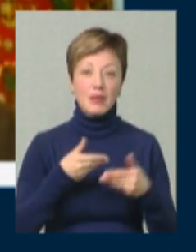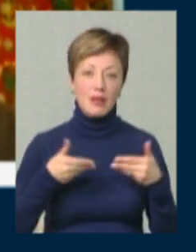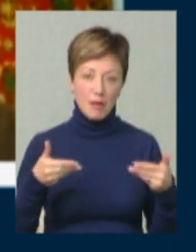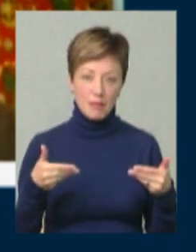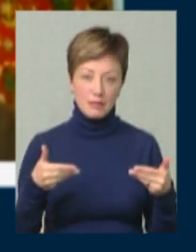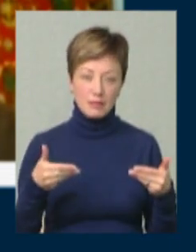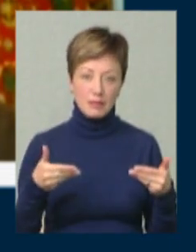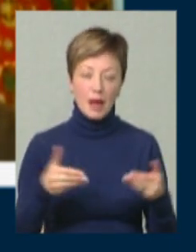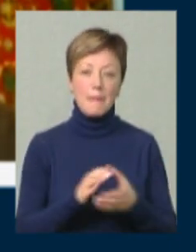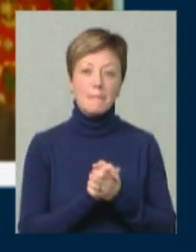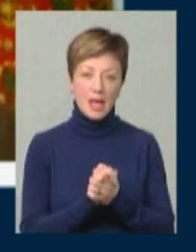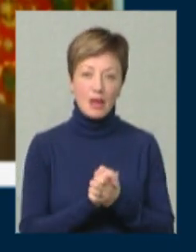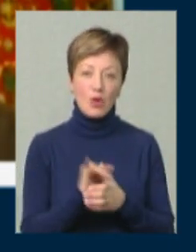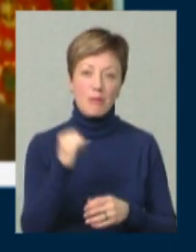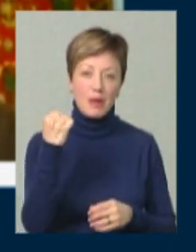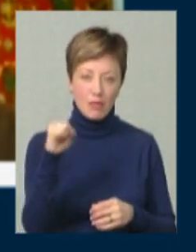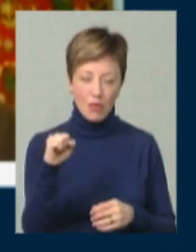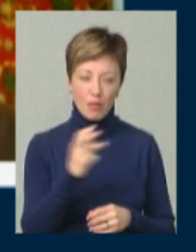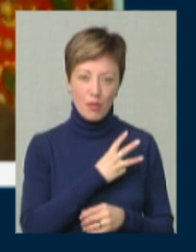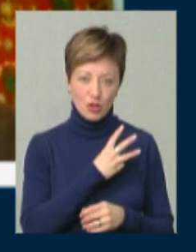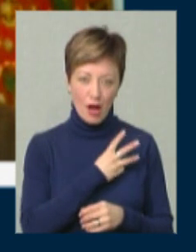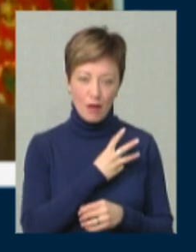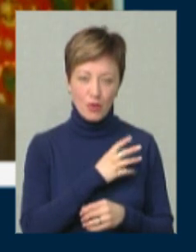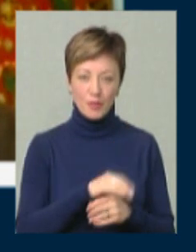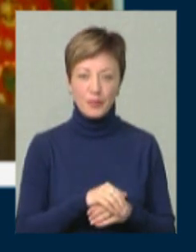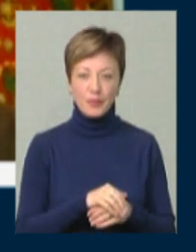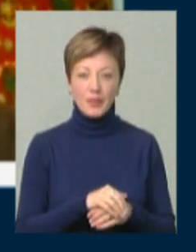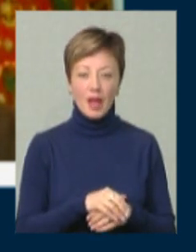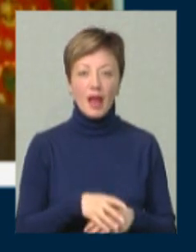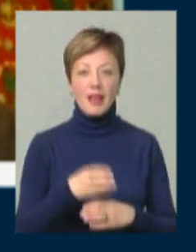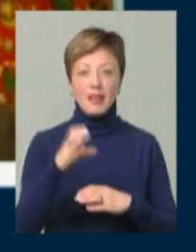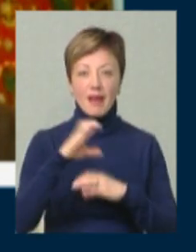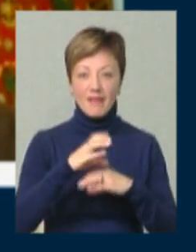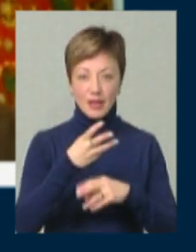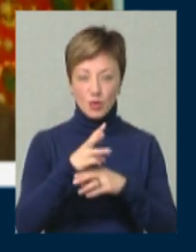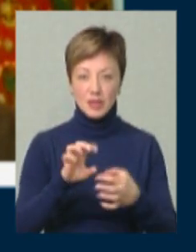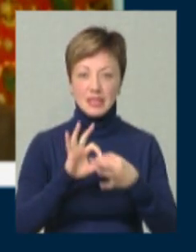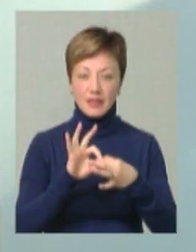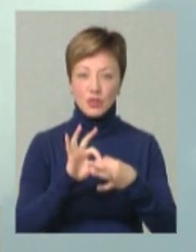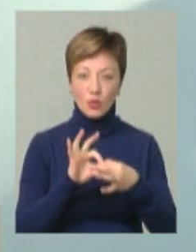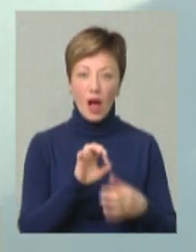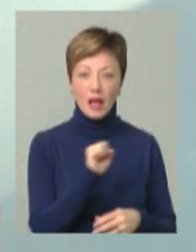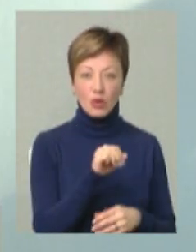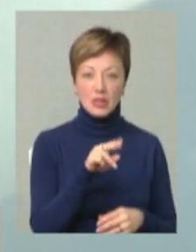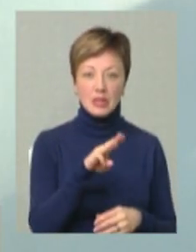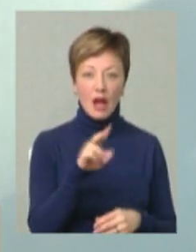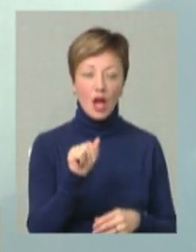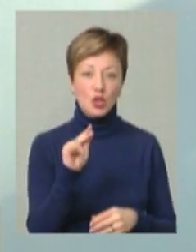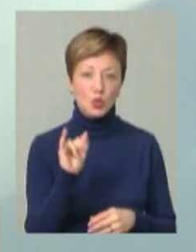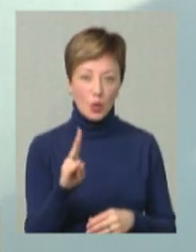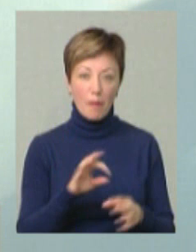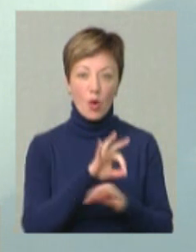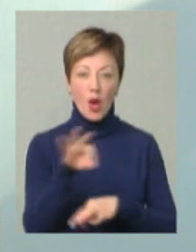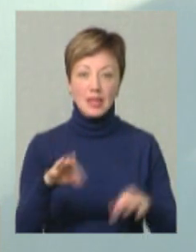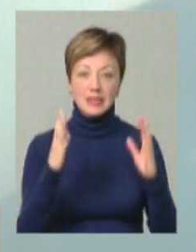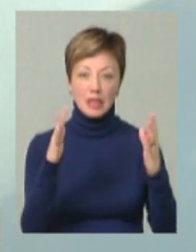миру і перемоги побажаємо. На відеозв'язку з нами був Анатолій Ткачук, ініціатор проєкту «Сади